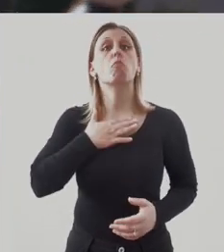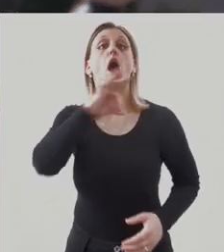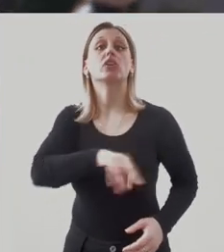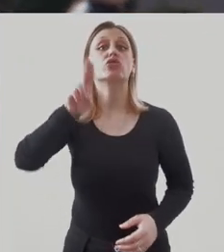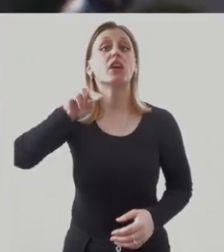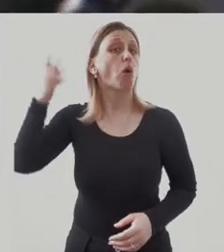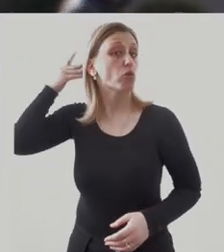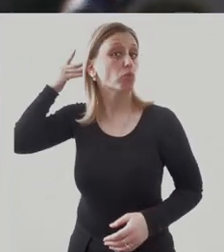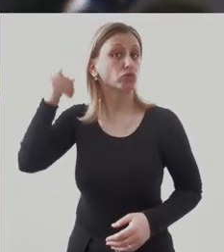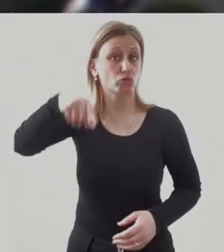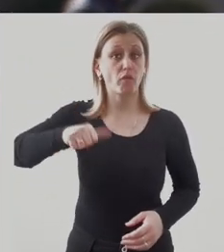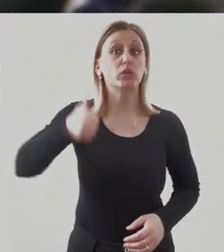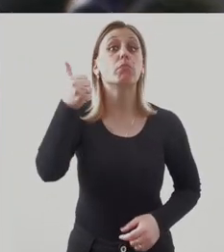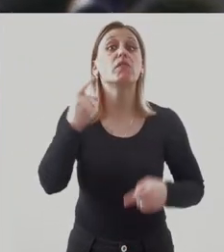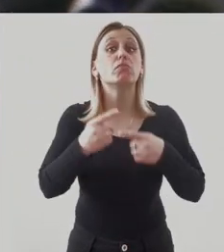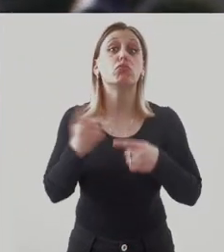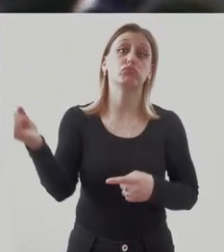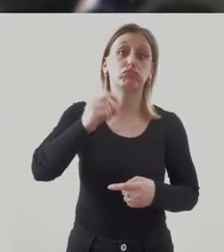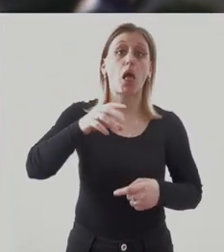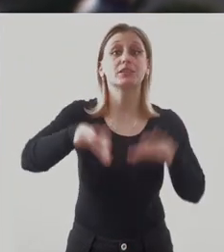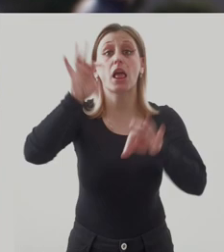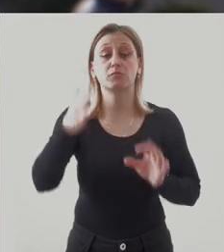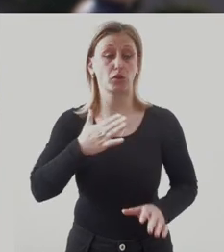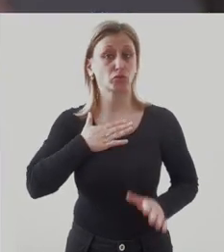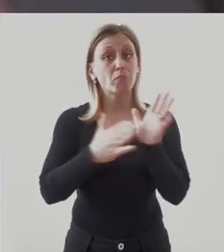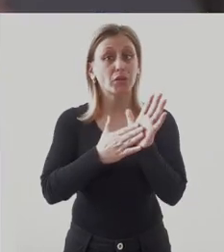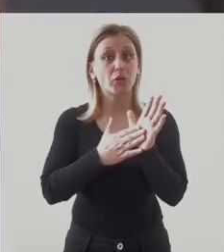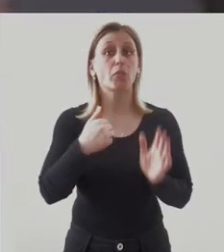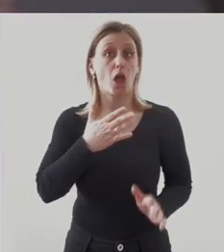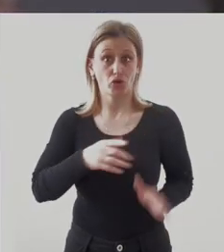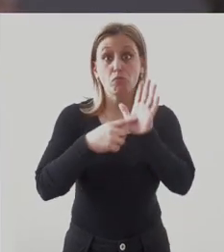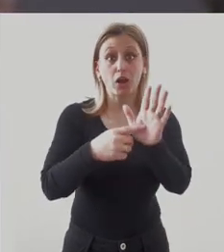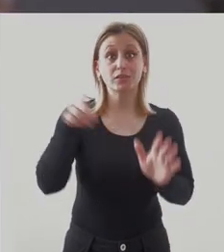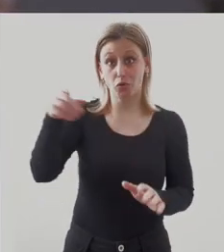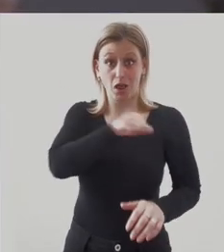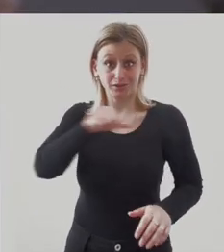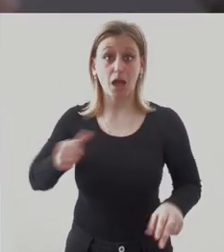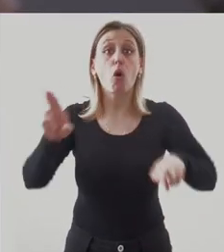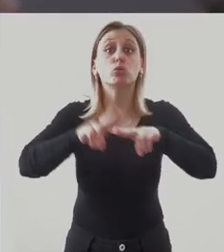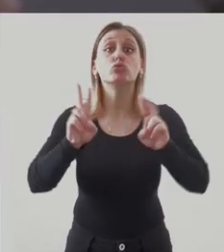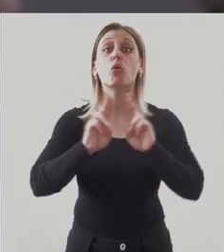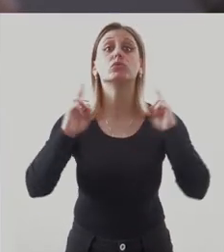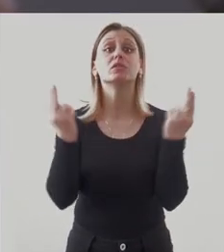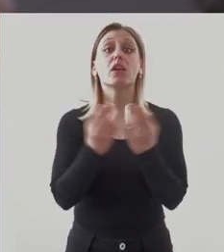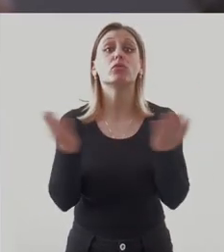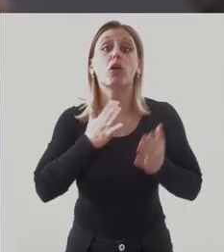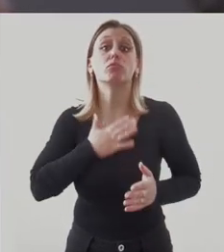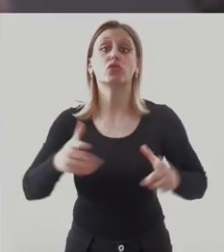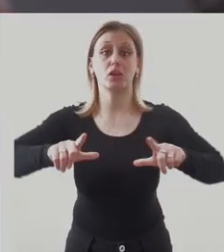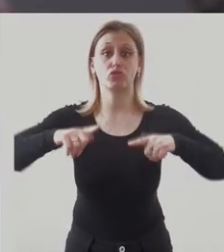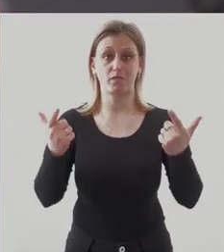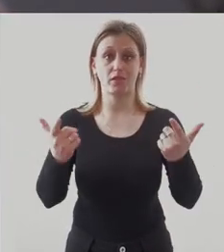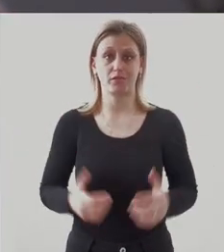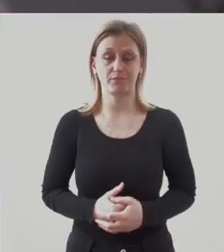Mokćer ima umjetnu pužnicu i ovo je godine prvi put izlazna na izbore. Svojim primjerom želim joj pokazati da samo odluče o svijetu